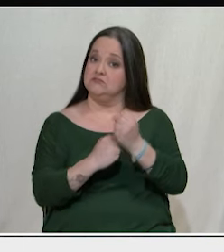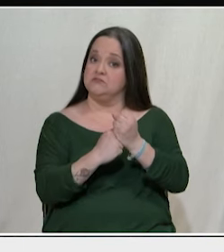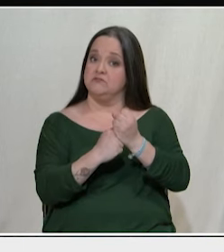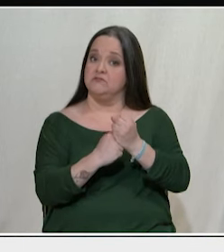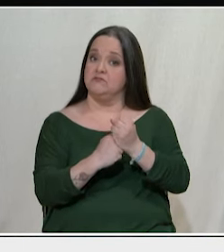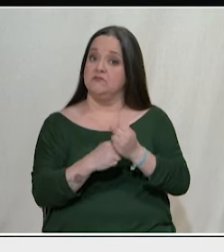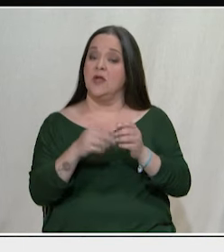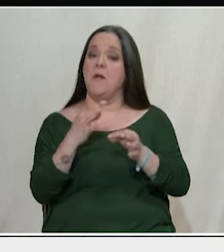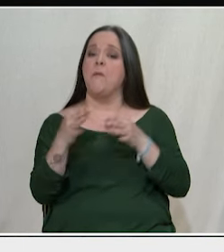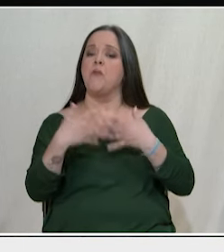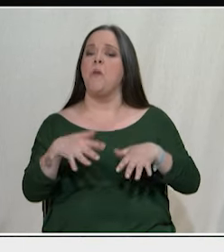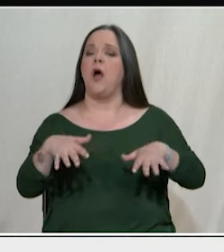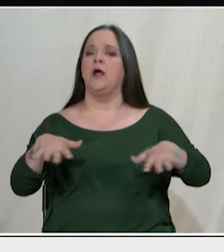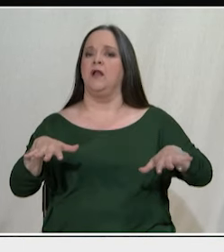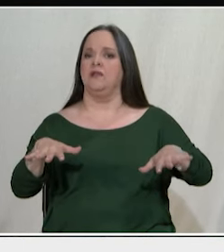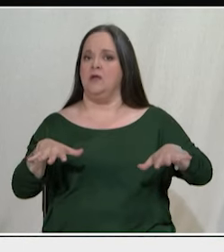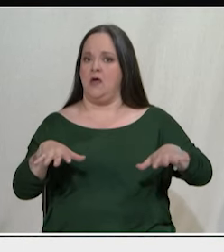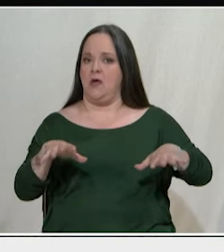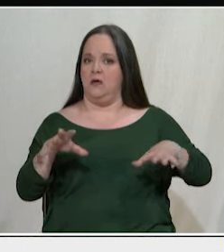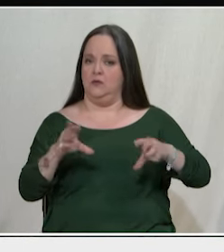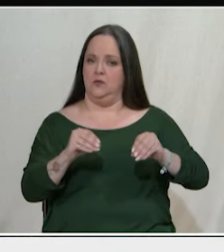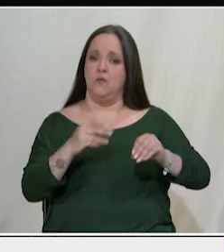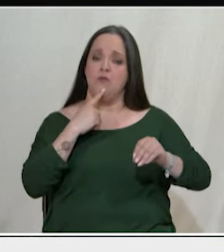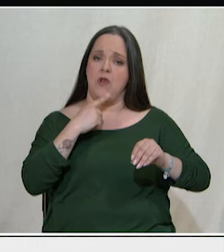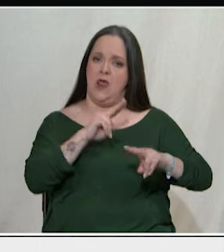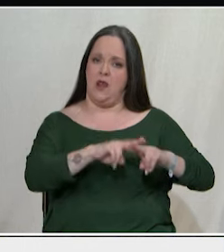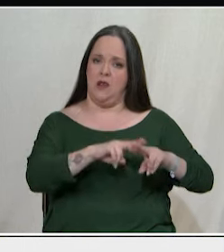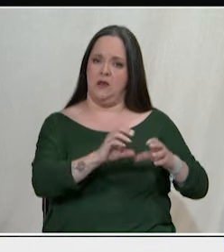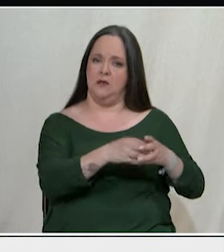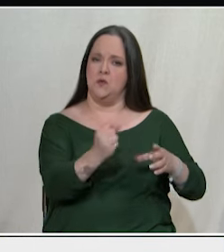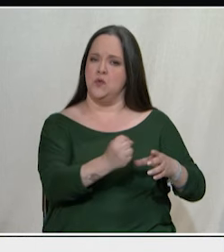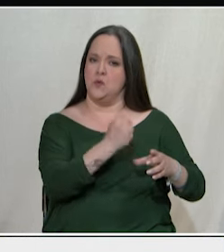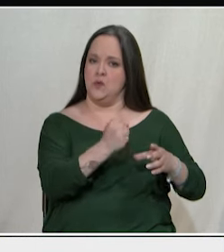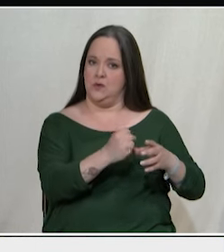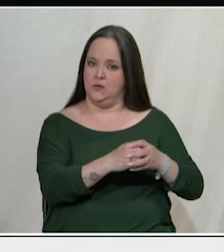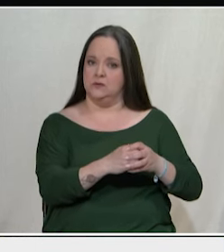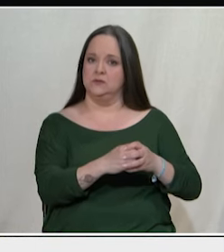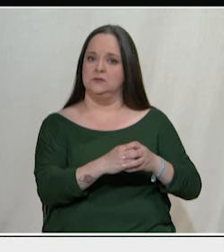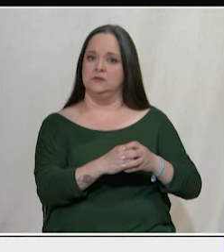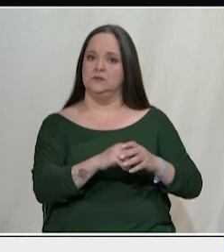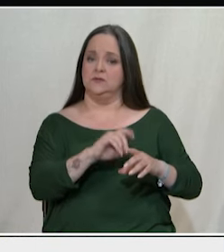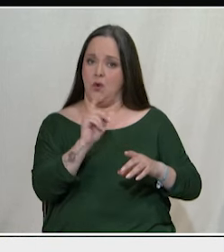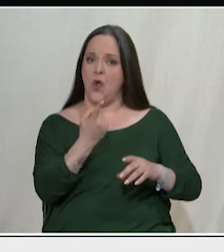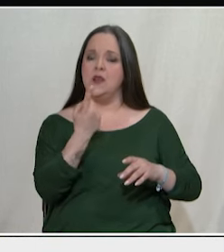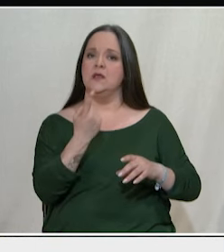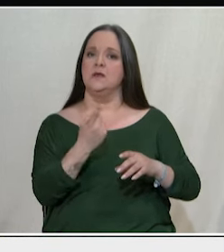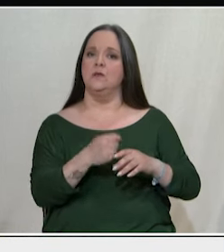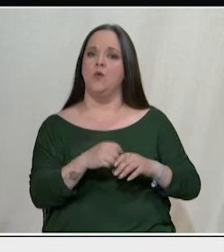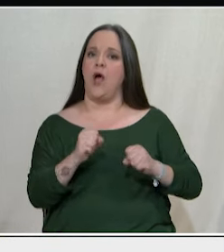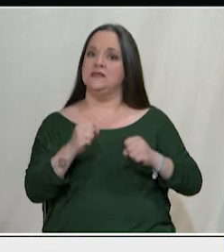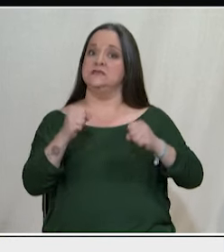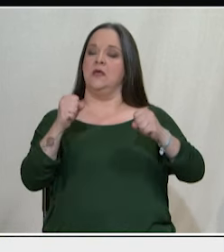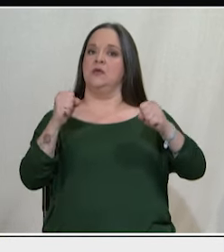υποδηθέμενης αυτοάμυνας. Έχει κολλήσει το στίγμα κάθενός που αντιστέκεται του δίθεν